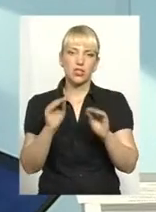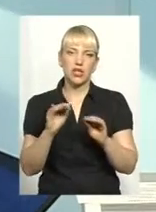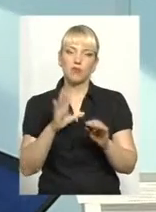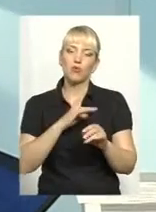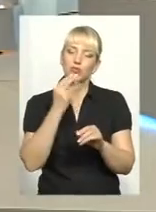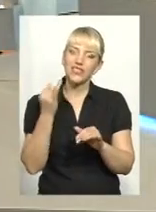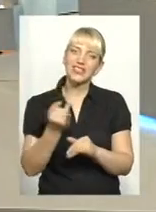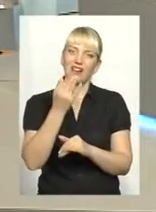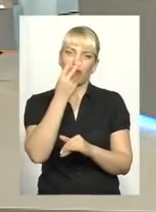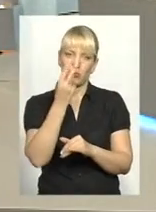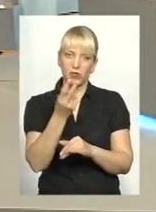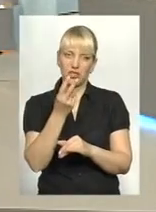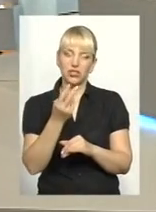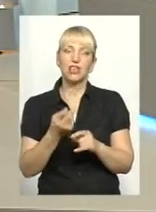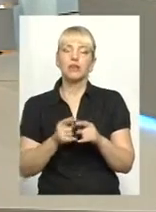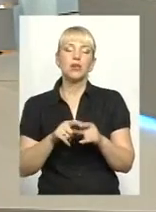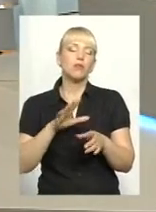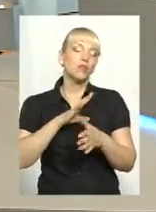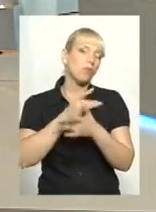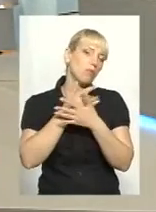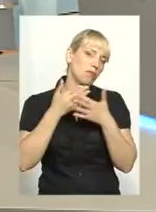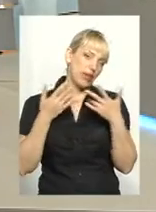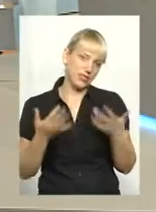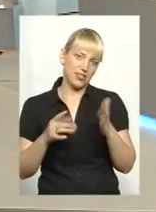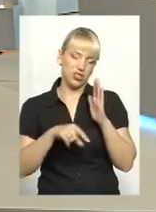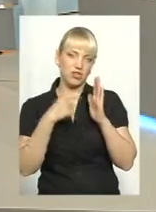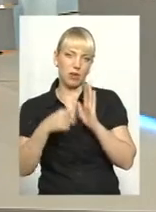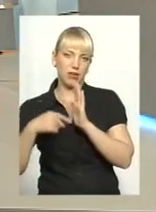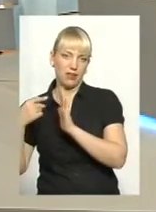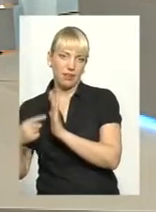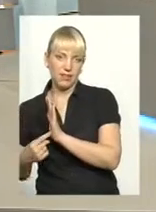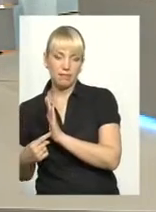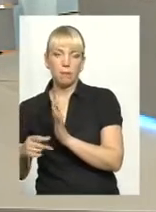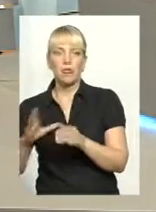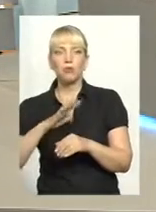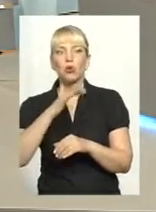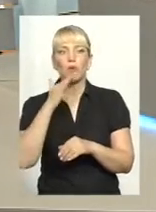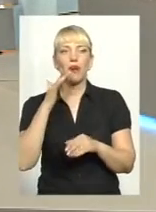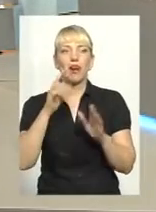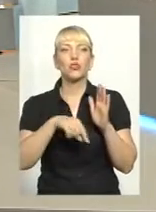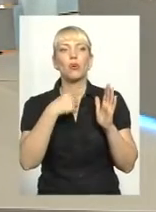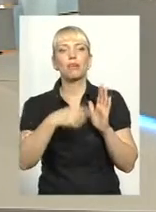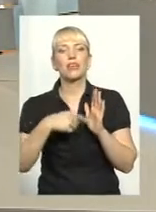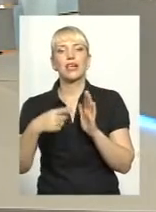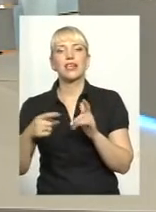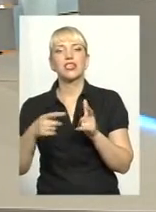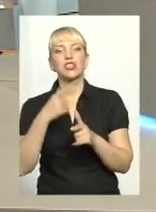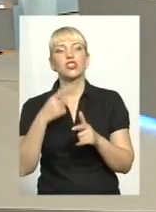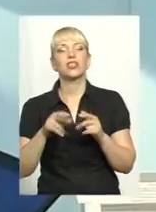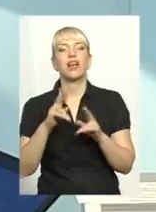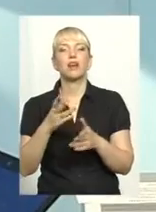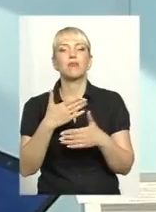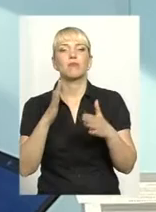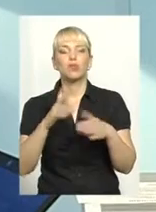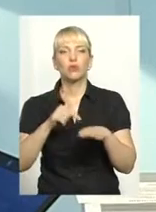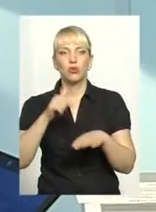було цікаво, з цього приводу було безліч запитань. Було багато запитань, як ми будемо